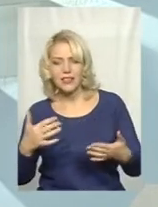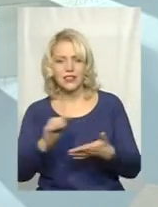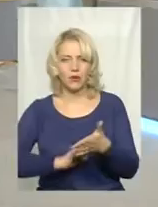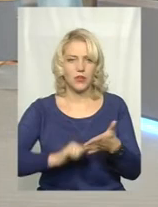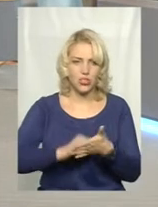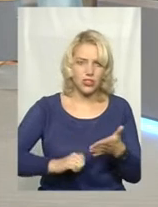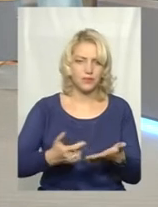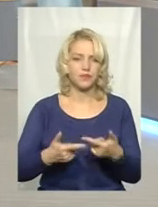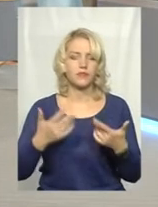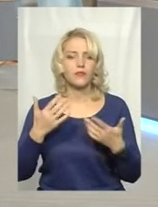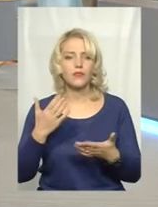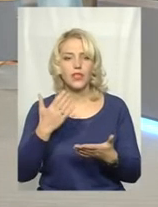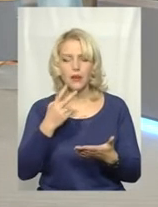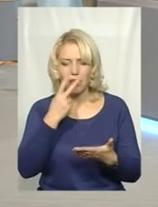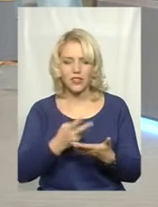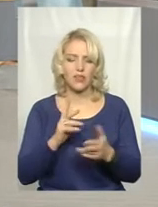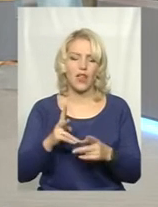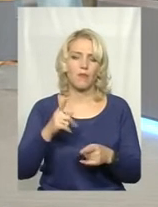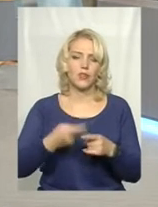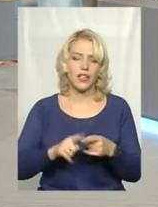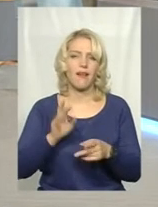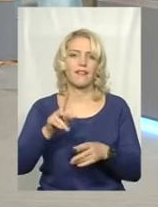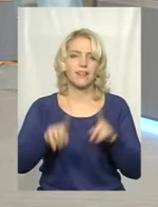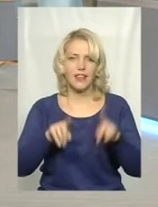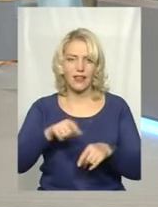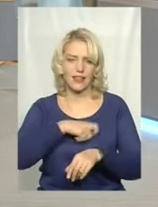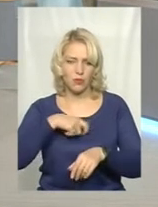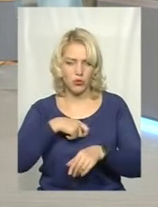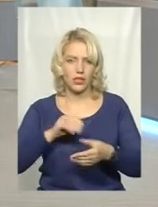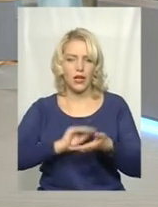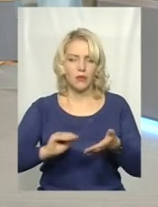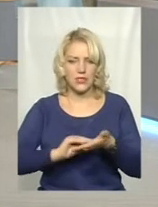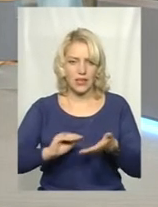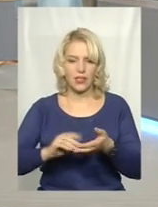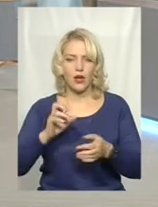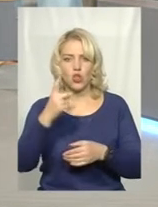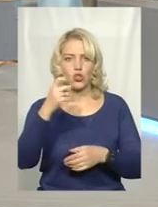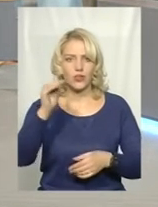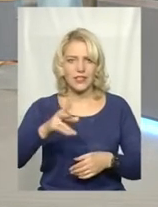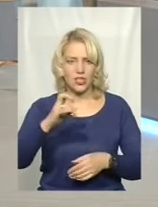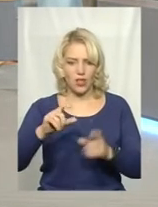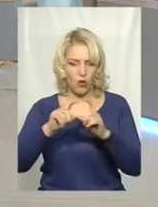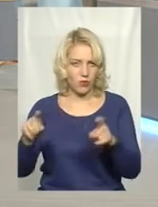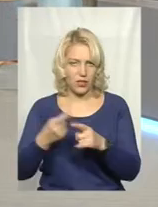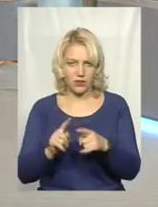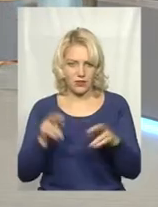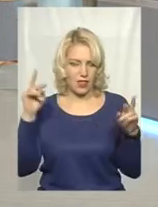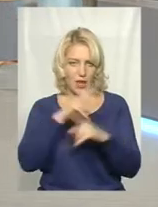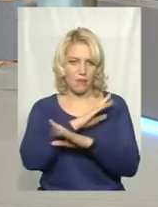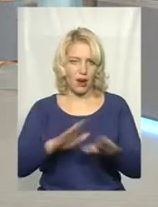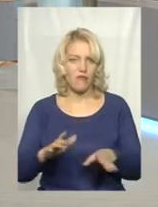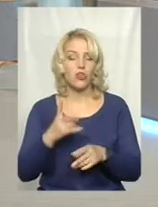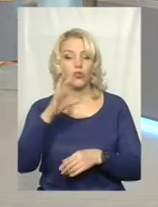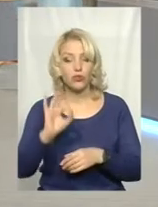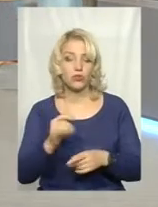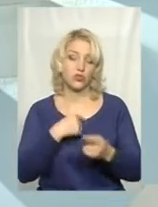чинники. Бачив я і про те, як деякі нардепи розписували по 100 тисяч на об'єкт, як на мене, абсолютно неправильно. З